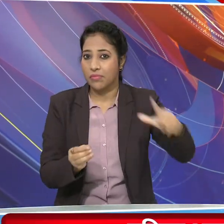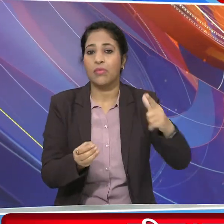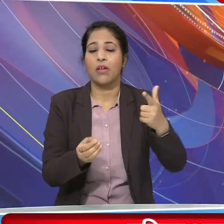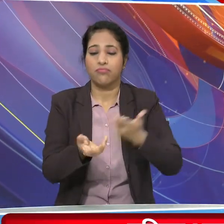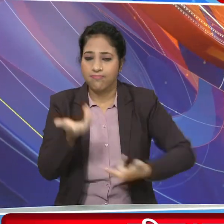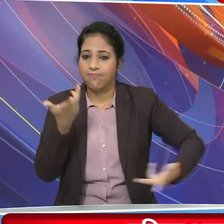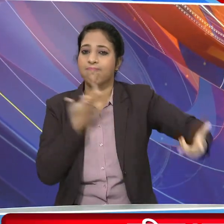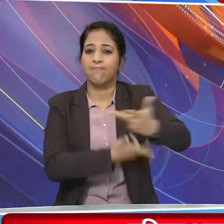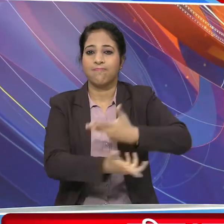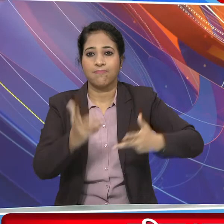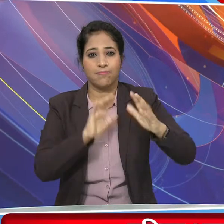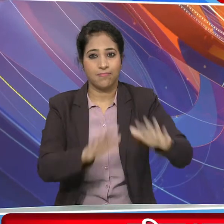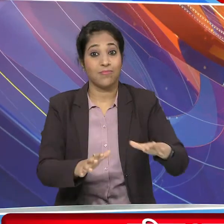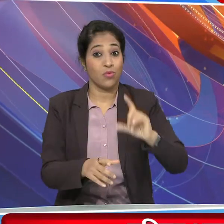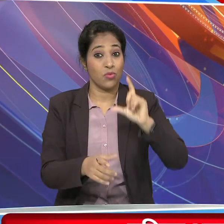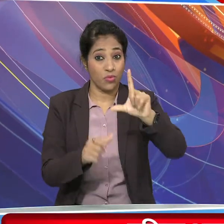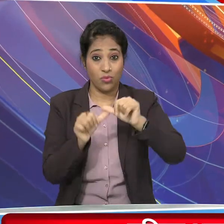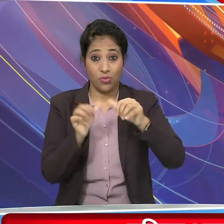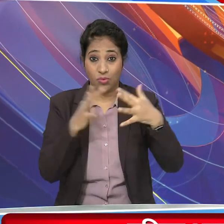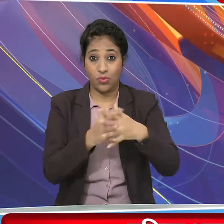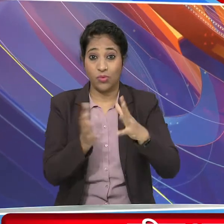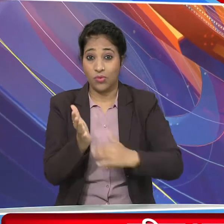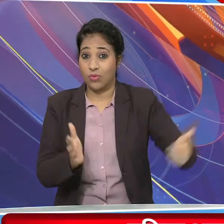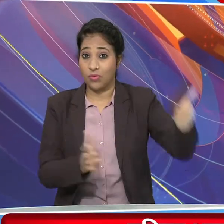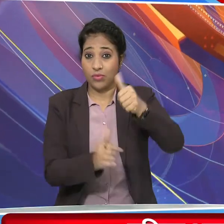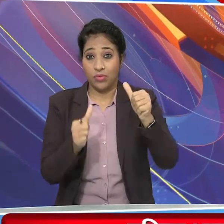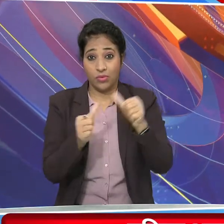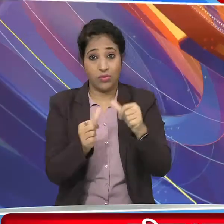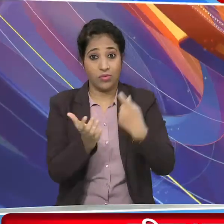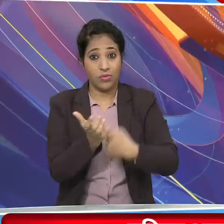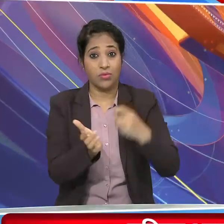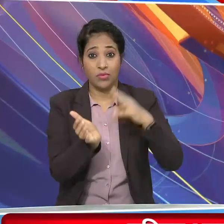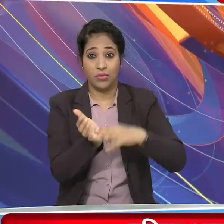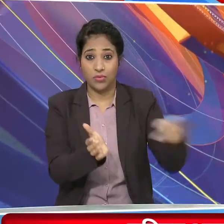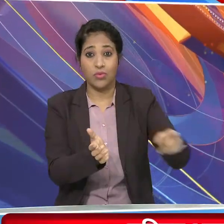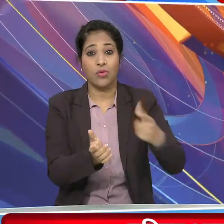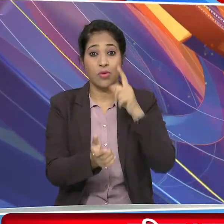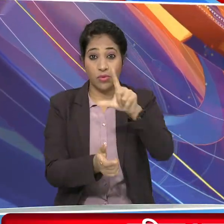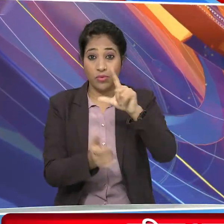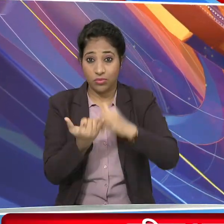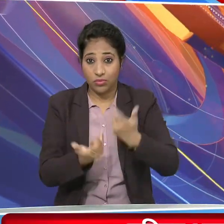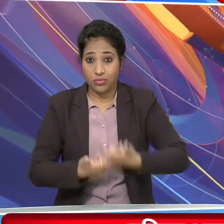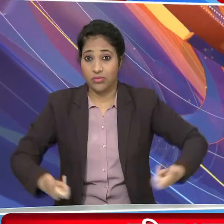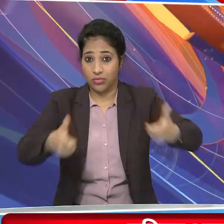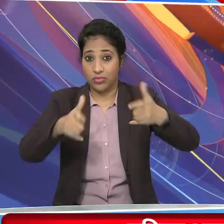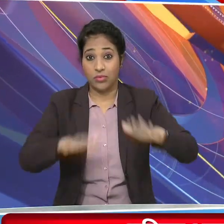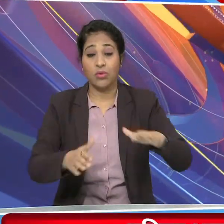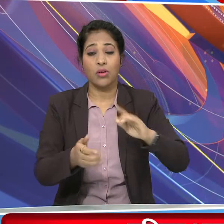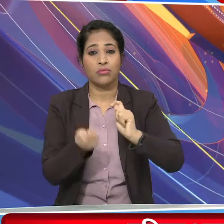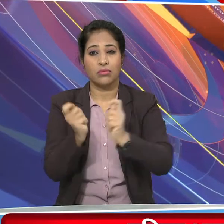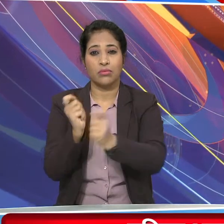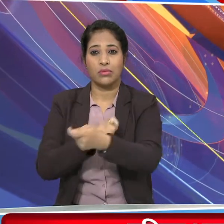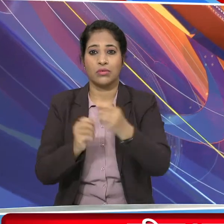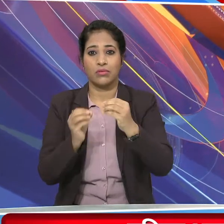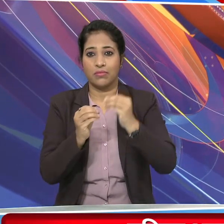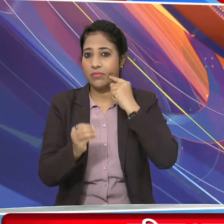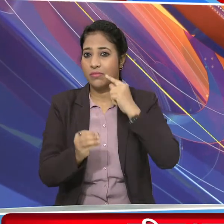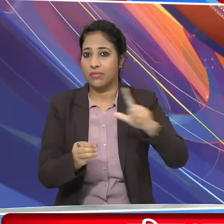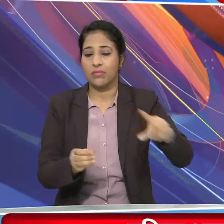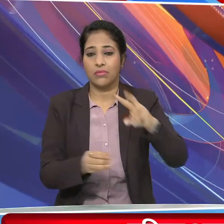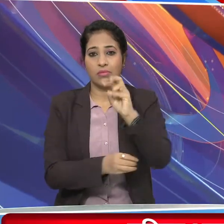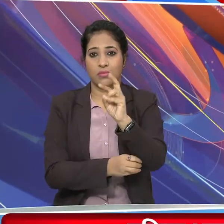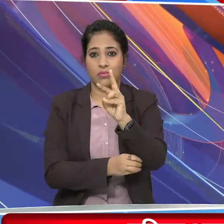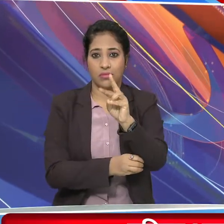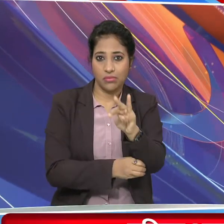कानून मंत्री अर्जन राम वेगवाल लोकसभा में अधिवक्ता संचोधन विधेग 2023 पारित कराने के लिए करेंगे पेश